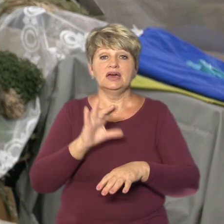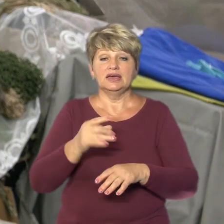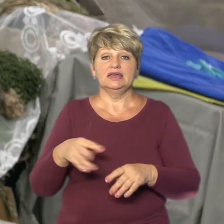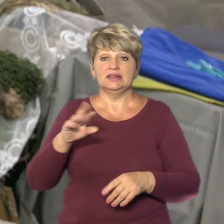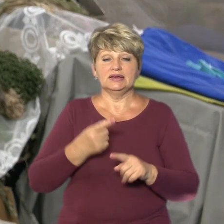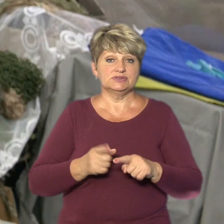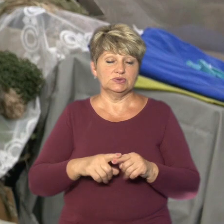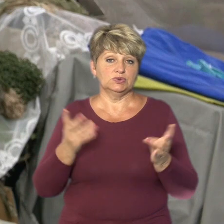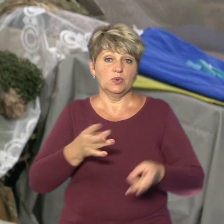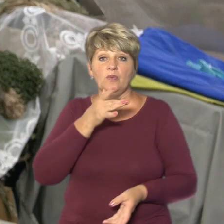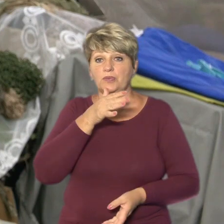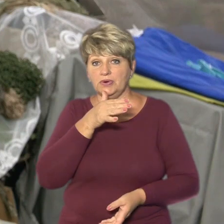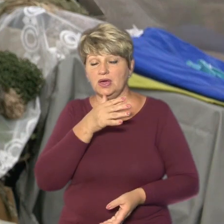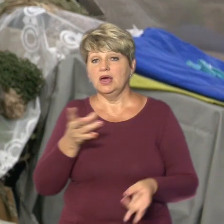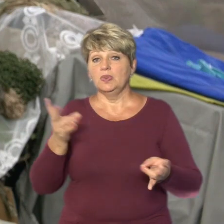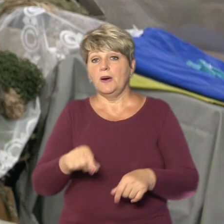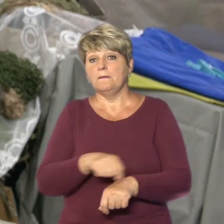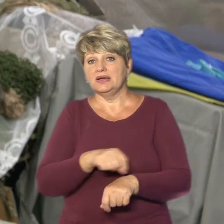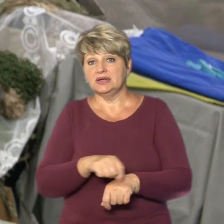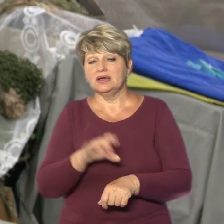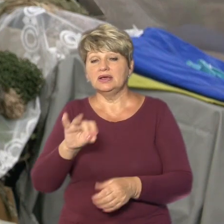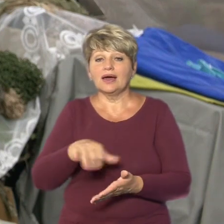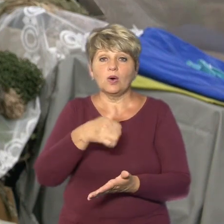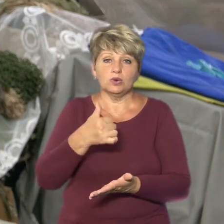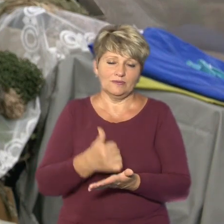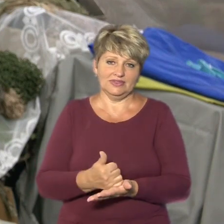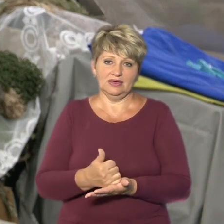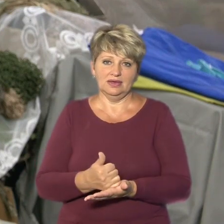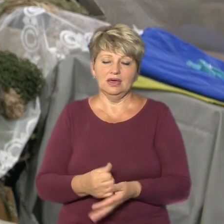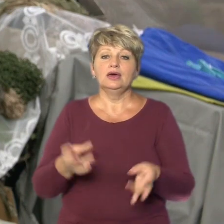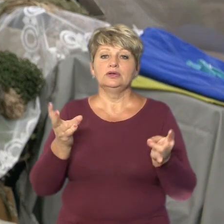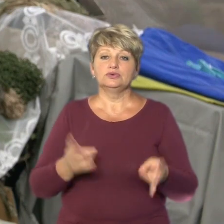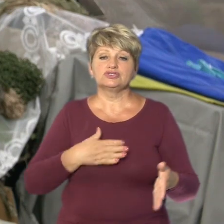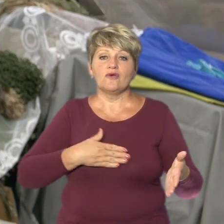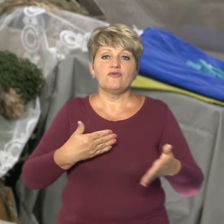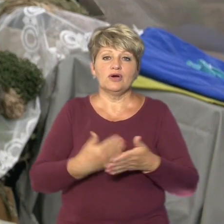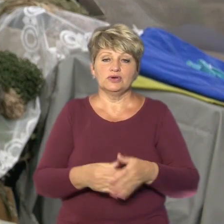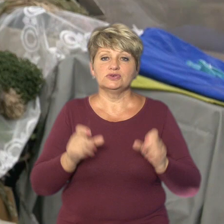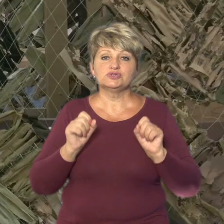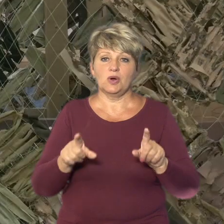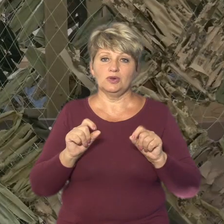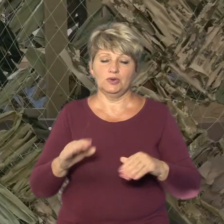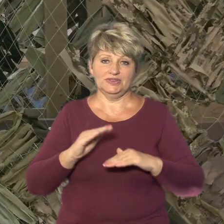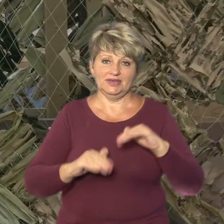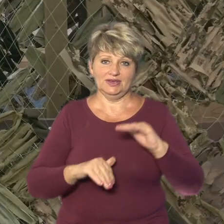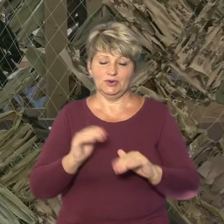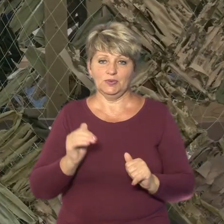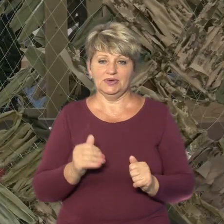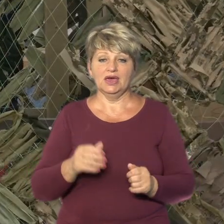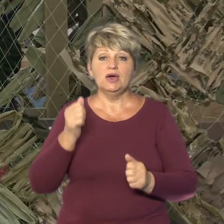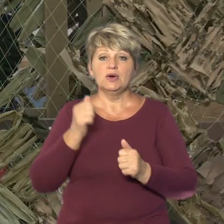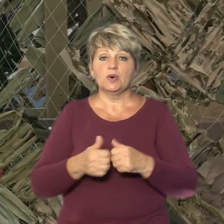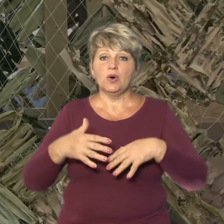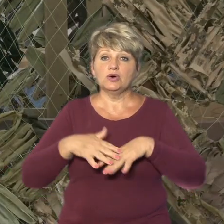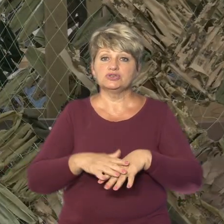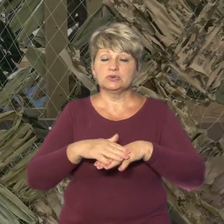цього потрібен час, для цього потрібен матеріал і, головне, для цього потрібні волонтерські золоті вправні ручки. Кожна сітка